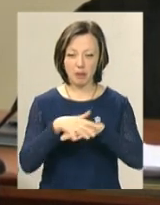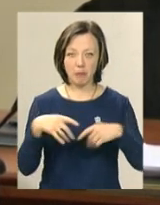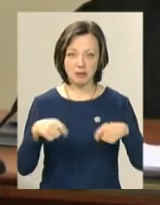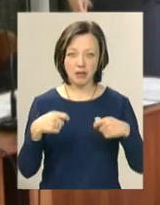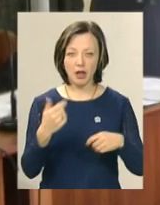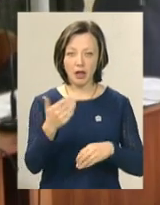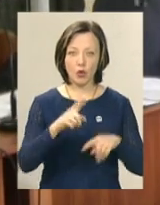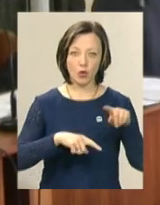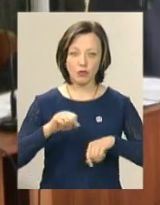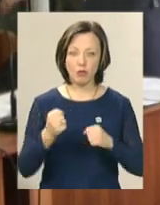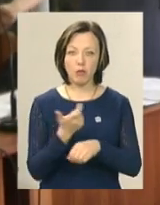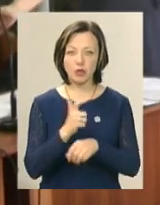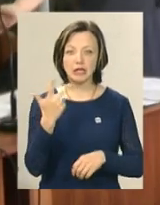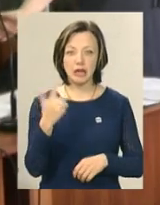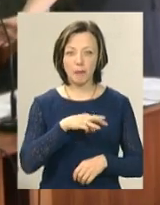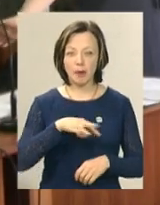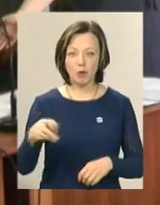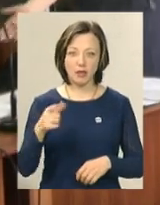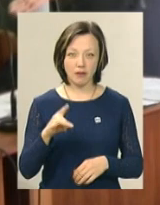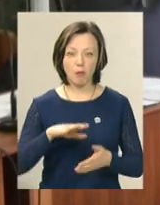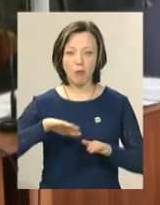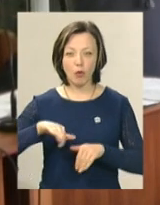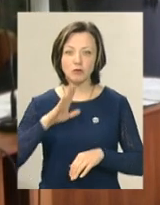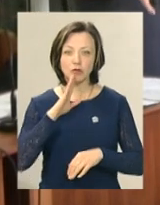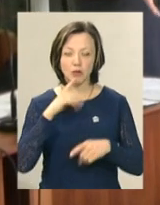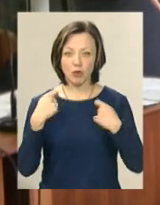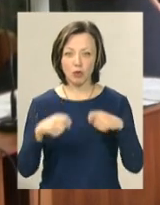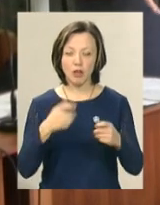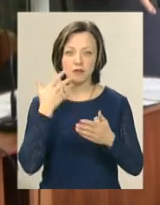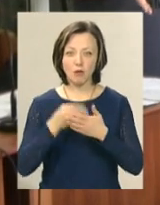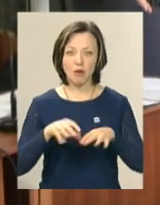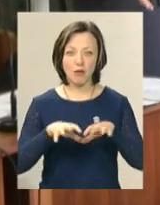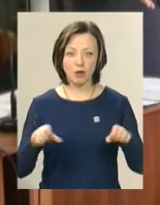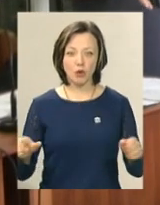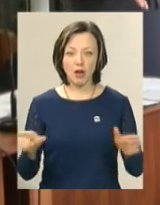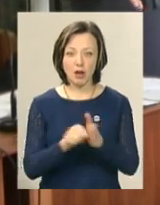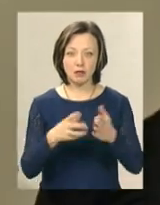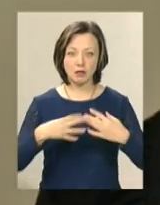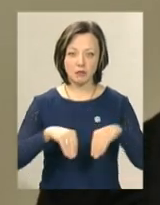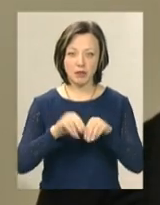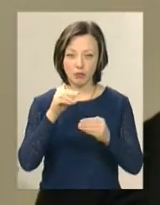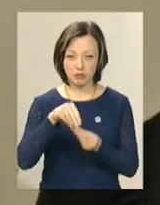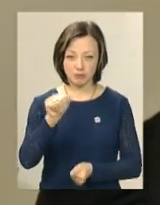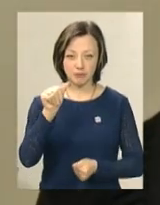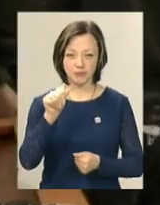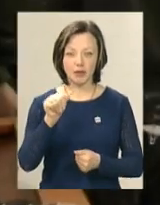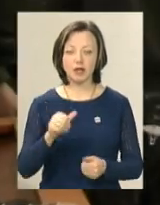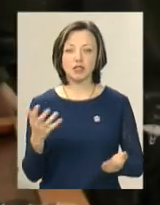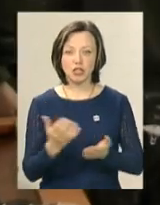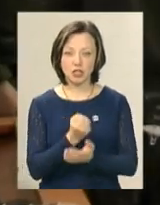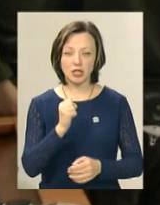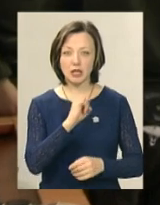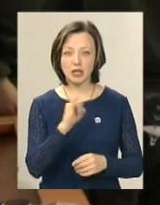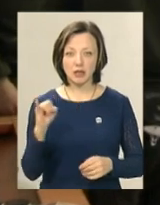родичам і друзям понад 3 мільйони гривень. Потім жінка продала своє майно та разом з сім'єю зникла. Знайшли